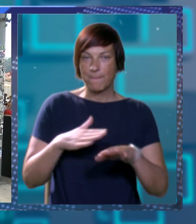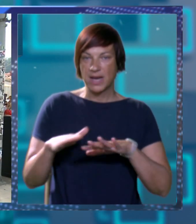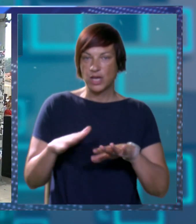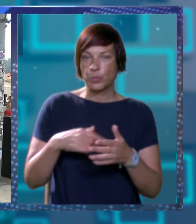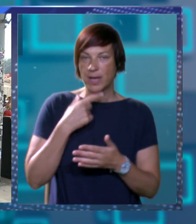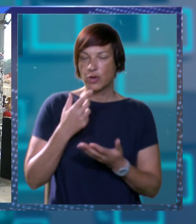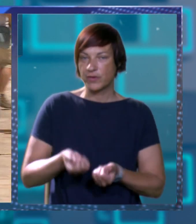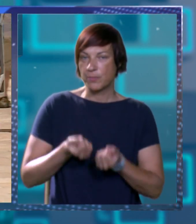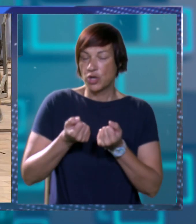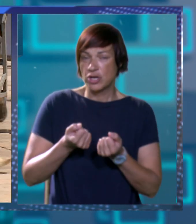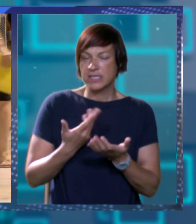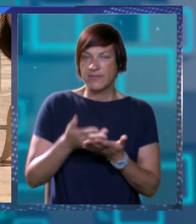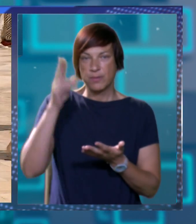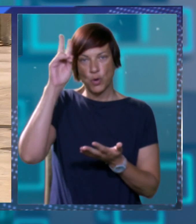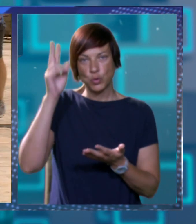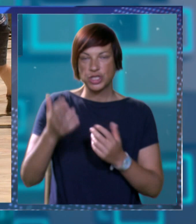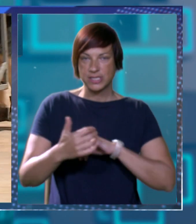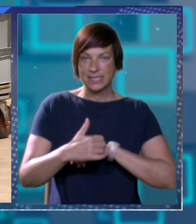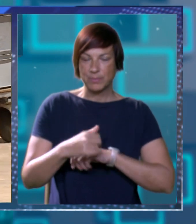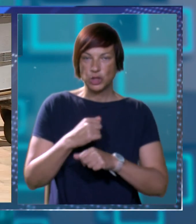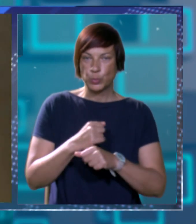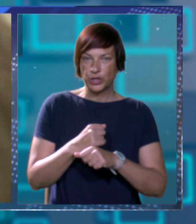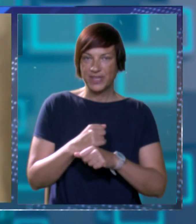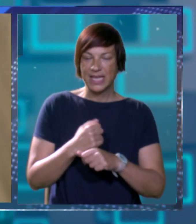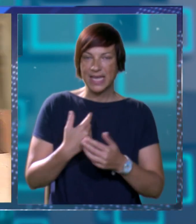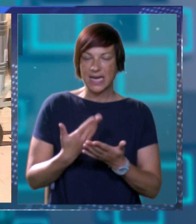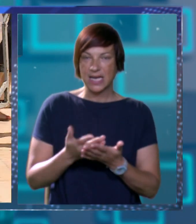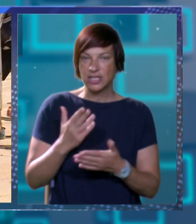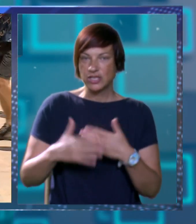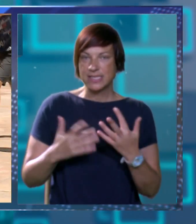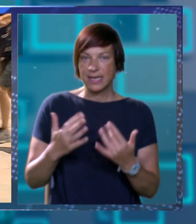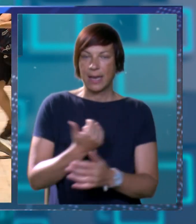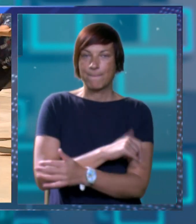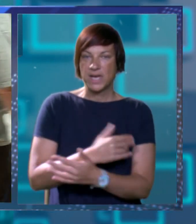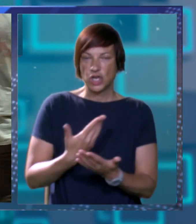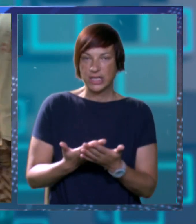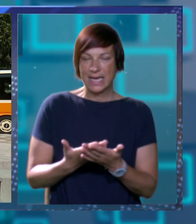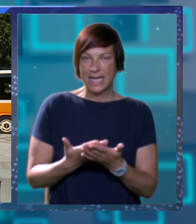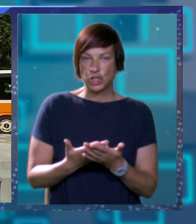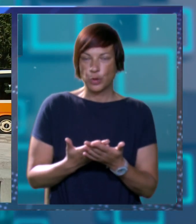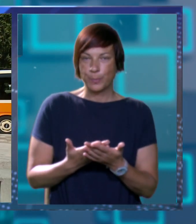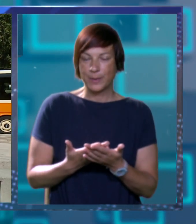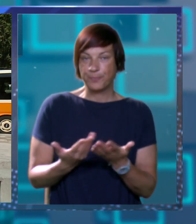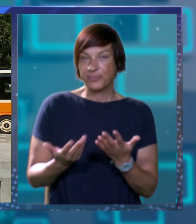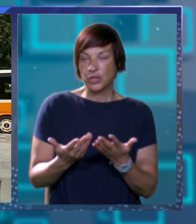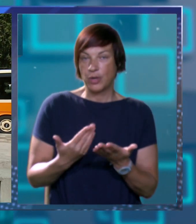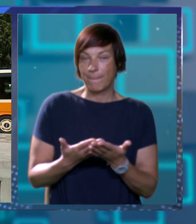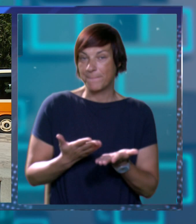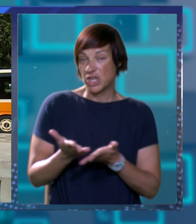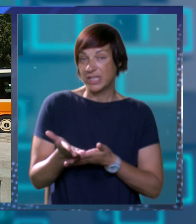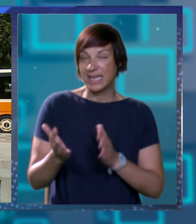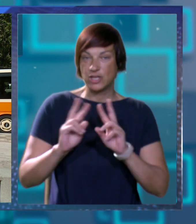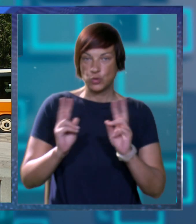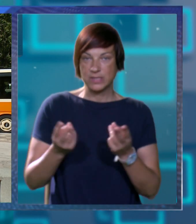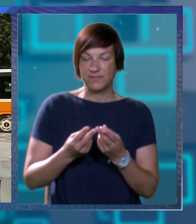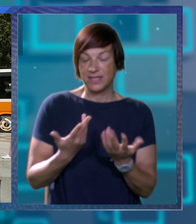upravljanja, ako govorimo o nosivome kapacitetu, Dubrovnik je radio zadnjih par godina upravo na tome, jer je to nekako bio i trend u